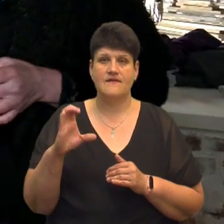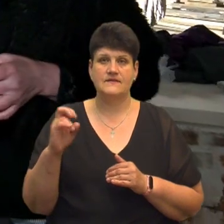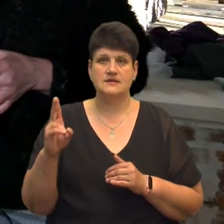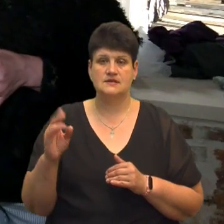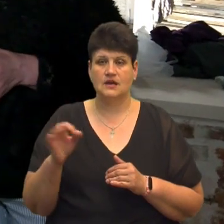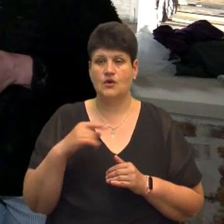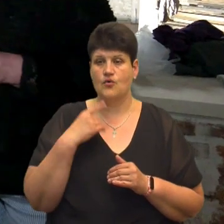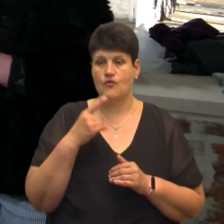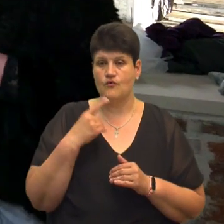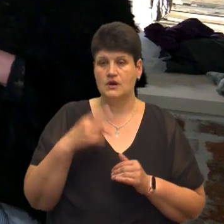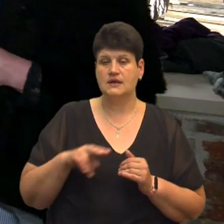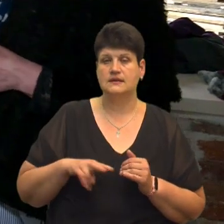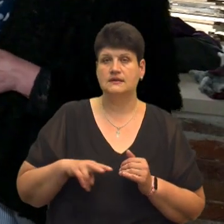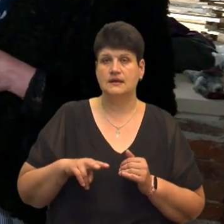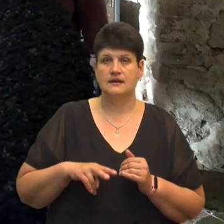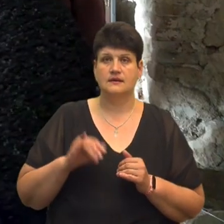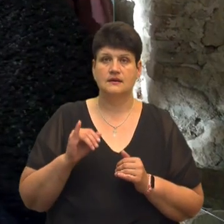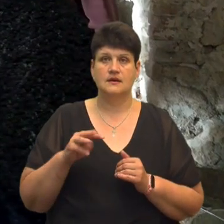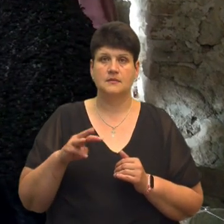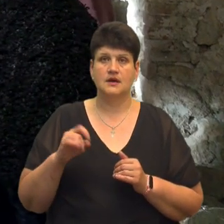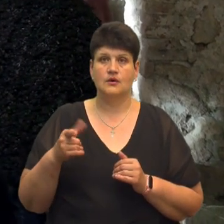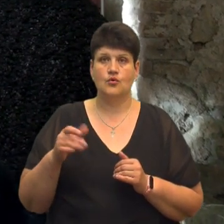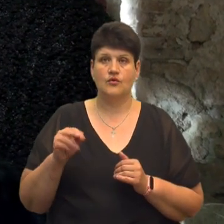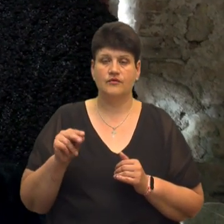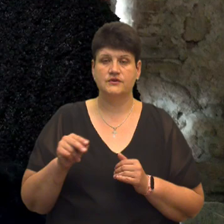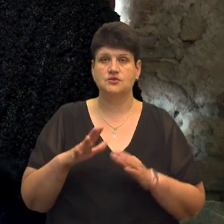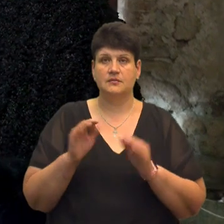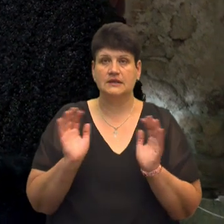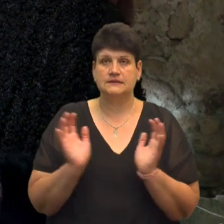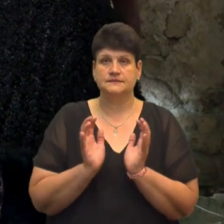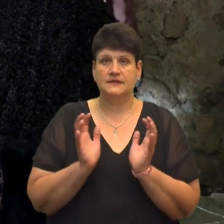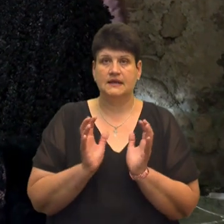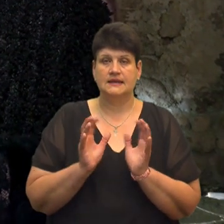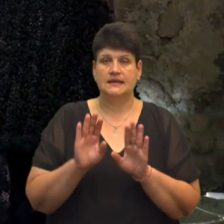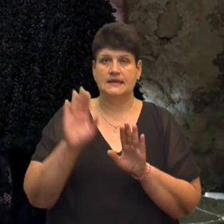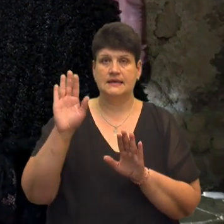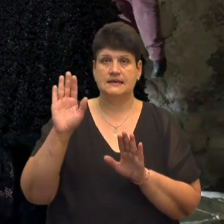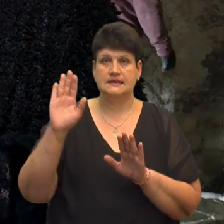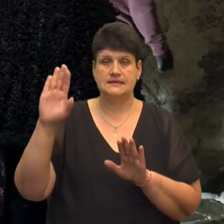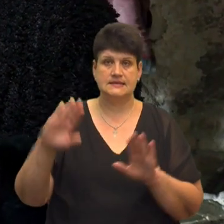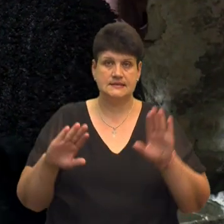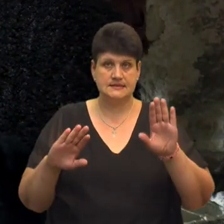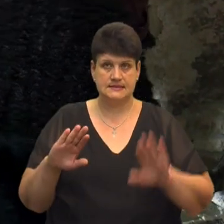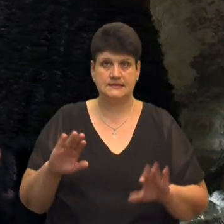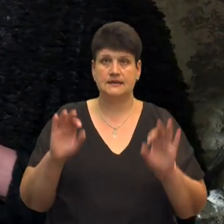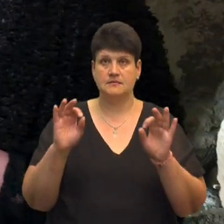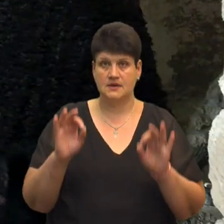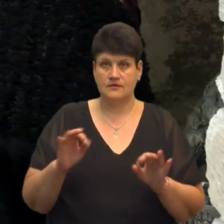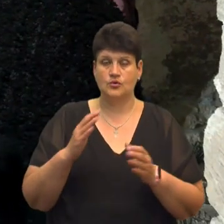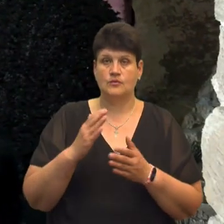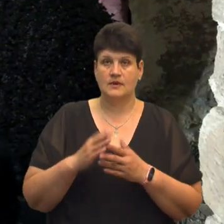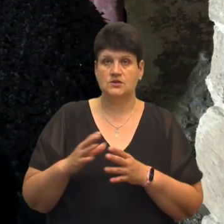історико-архітектурного заповідника Ірина Мегович. Ми законсервували стіни, законсервували їх правильно, маючи